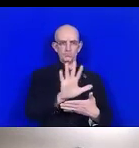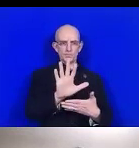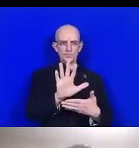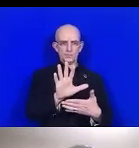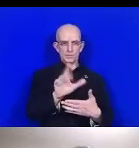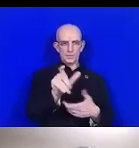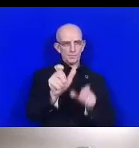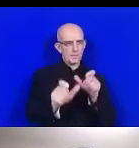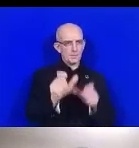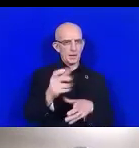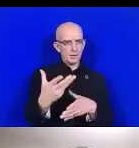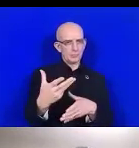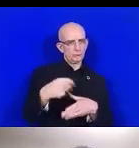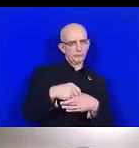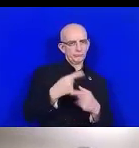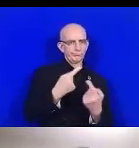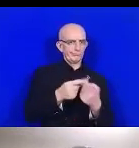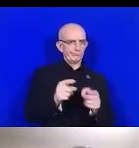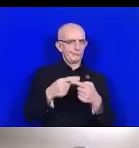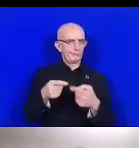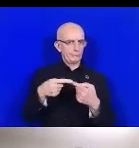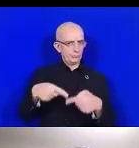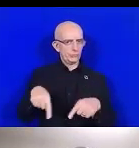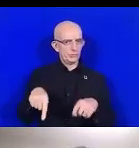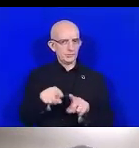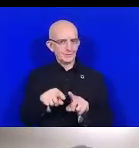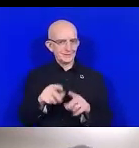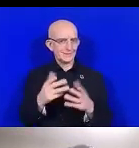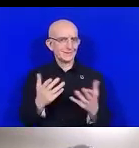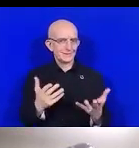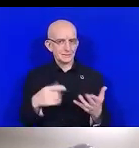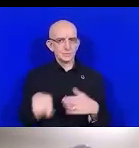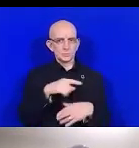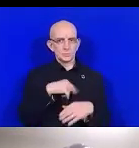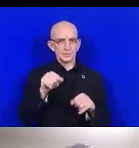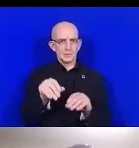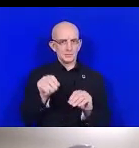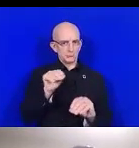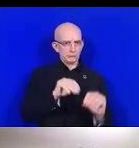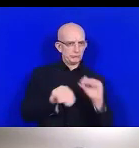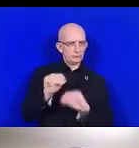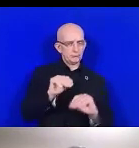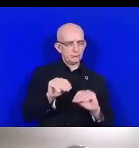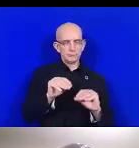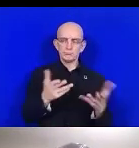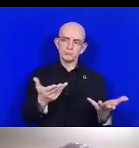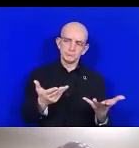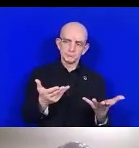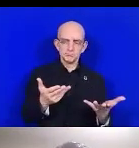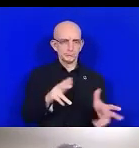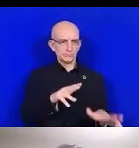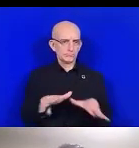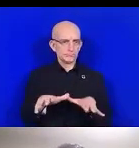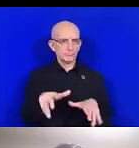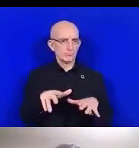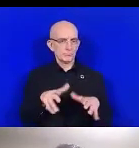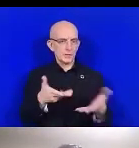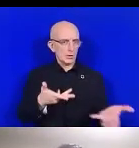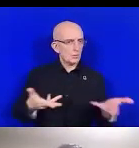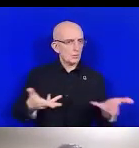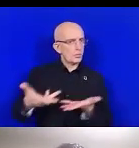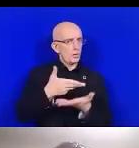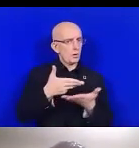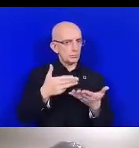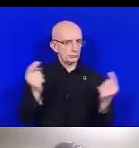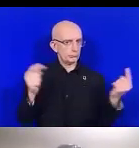des programmes d'ateliers pour les communautés, mais aussi pour les personnes en situation de handicap ou